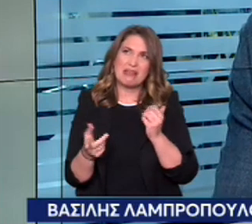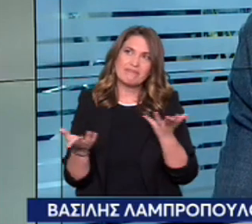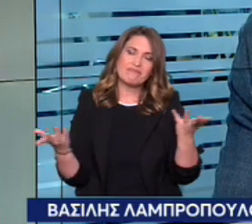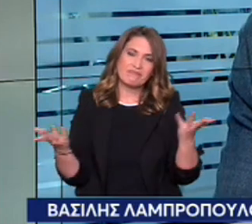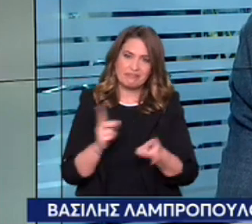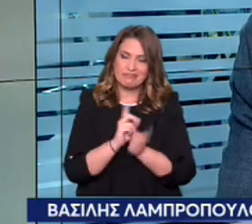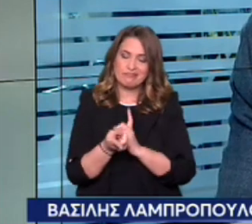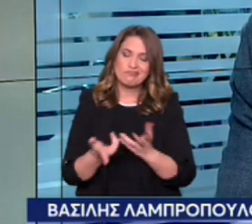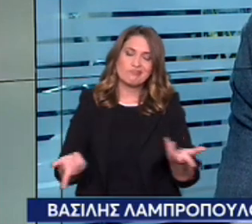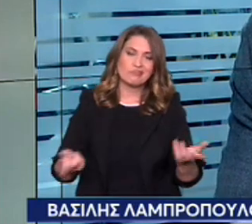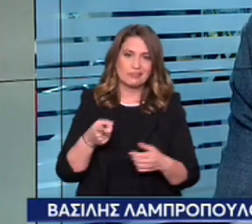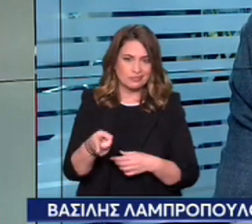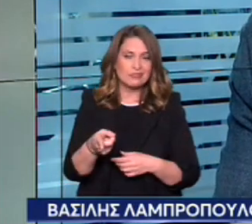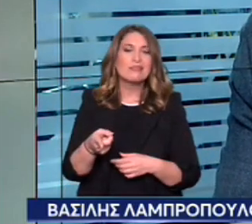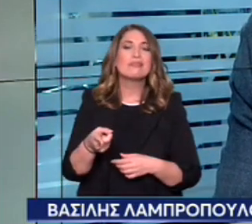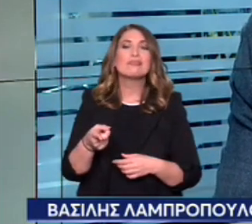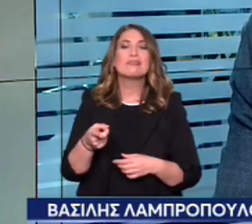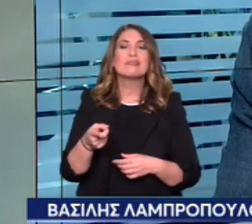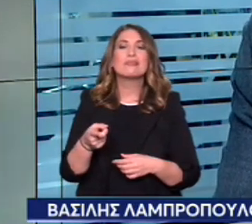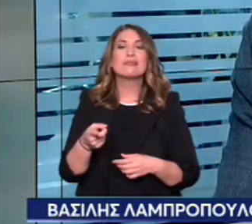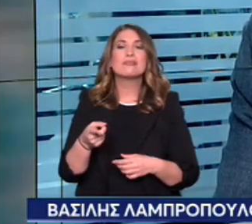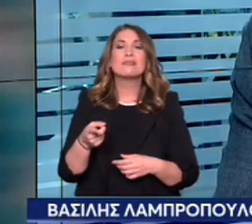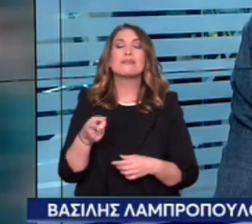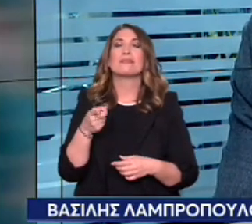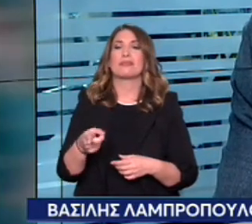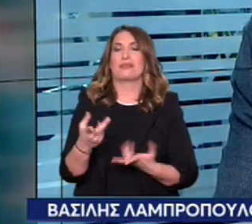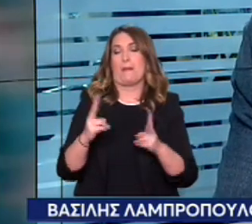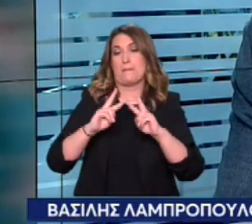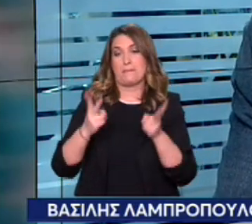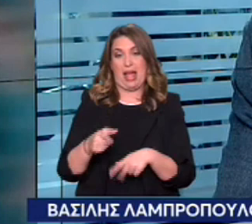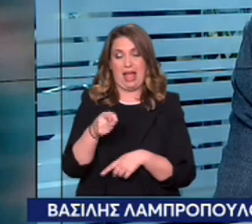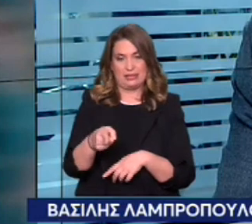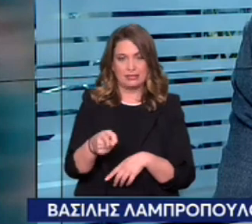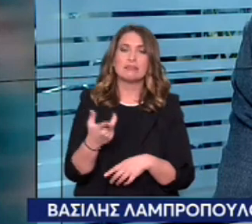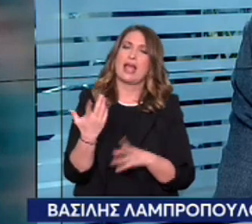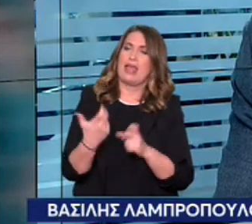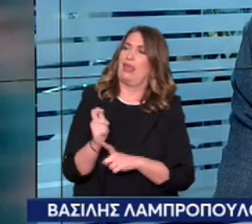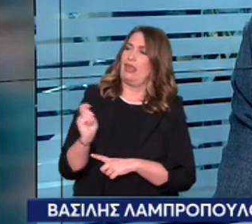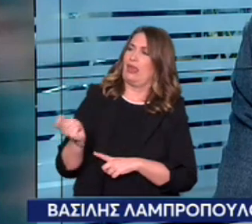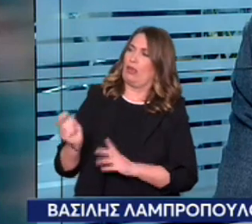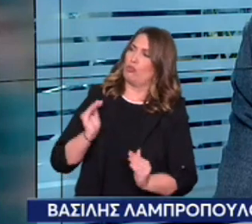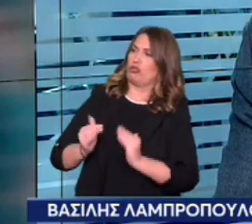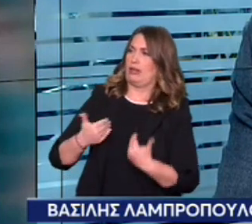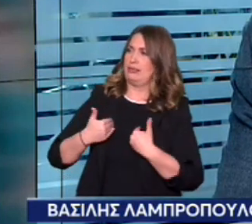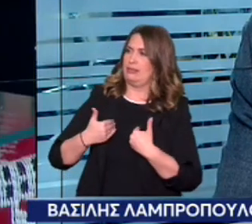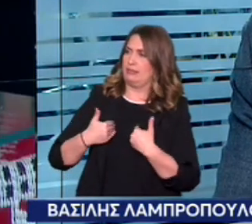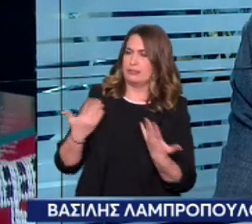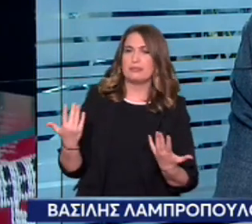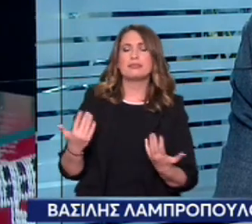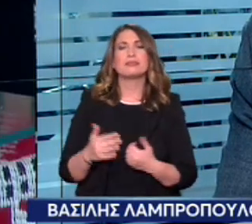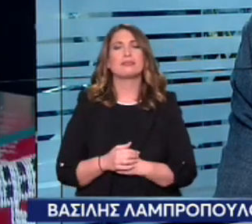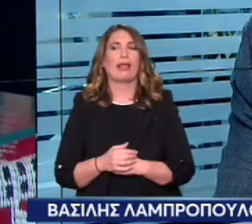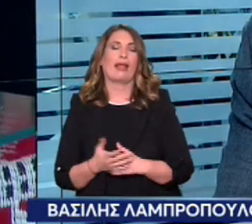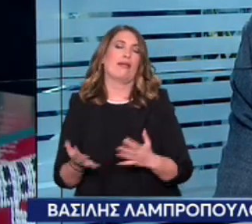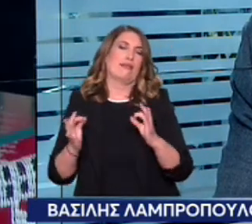είχε αναφερθεί από τη μία πλευρά στους αστυνομικούς. Ακριβώς. Υπάρχει κάποια προστασία. Ο πατέρας λοιπόν, βλέπει το βράδυ της